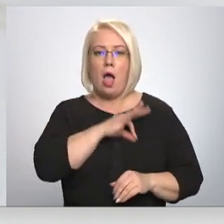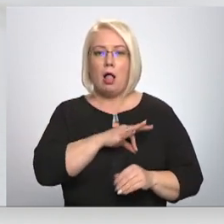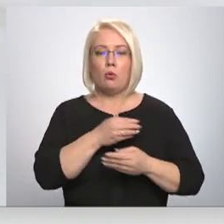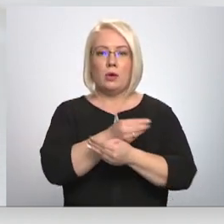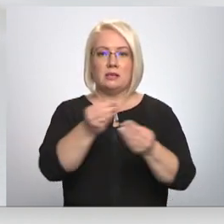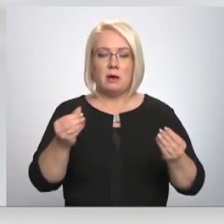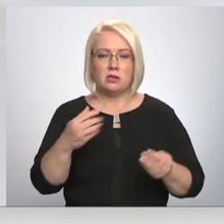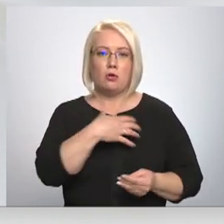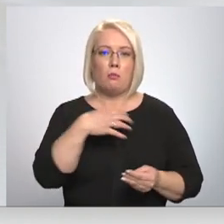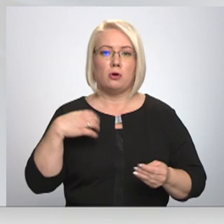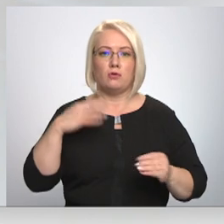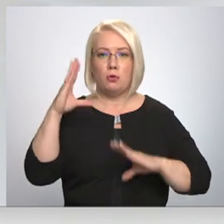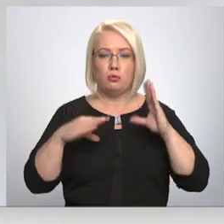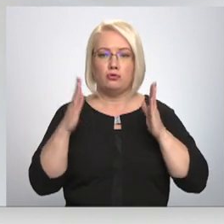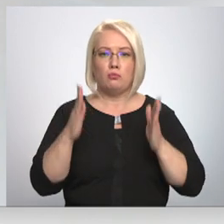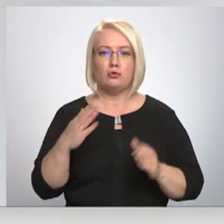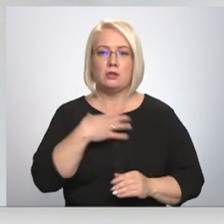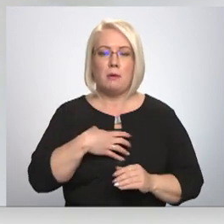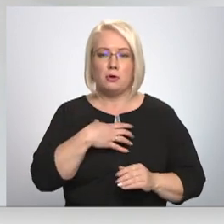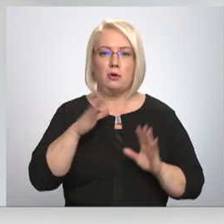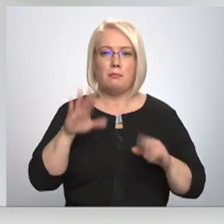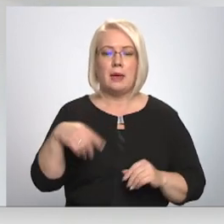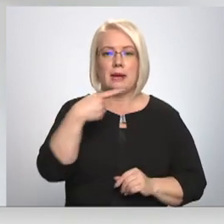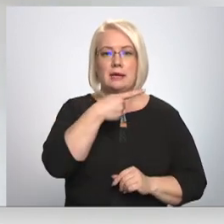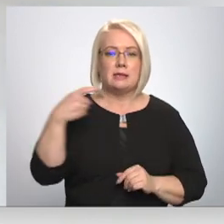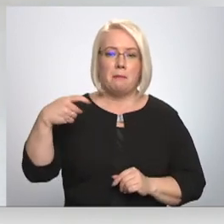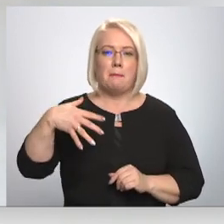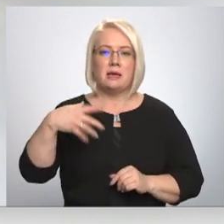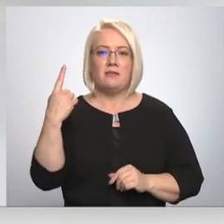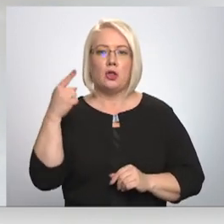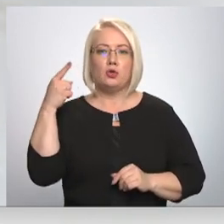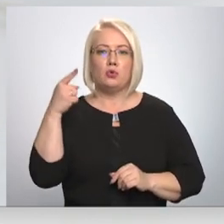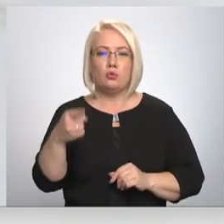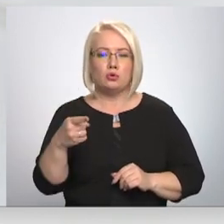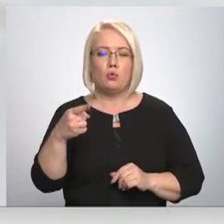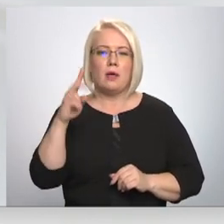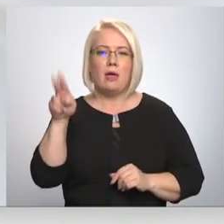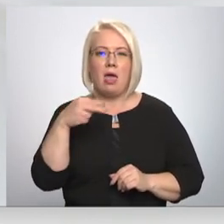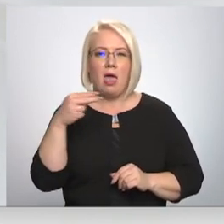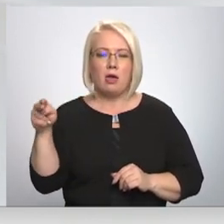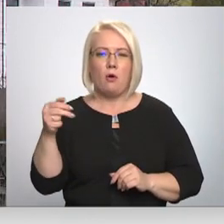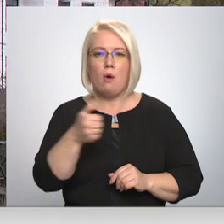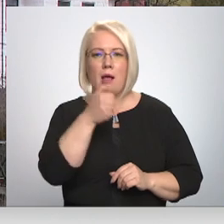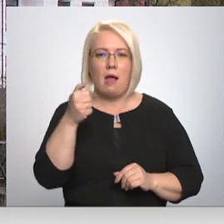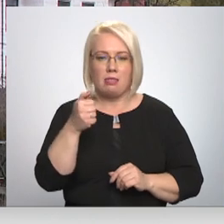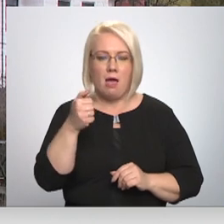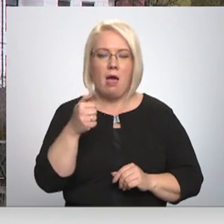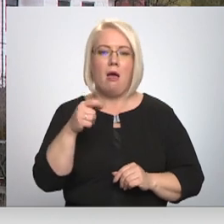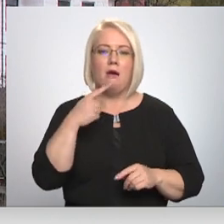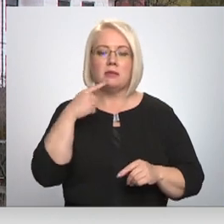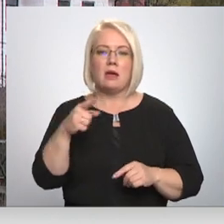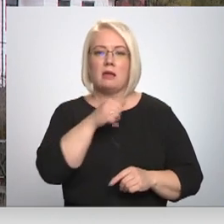pašvaldību budžeta būs nepieciešams par 151 tūkstoti eiro gadā vairāk nekā līdz šim. Talsu domas